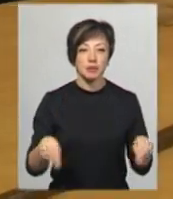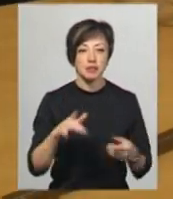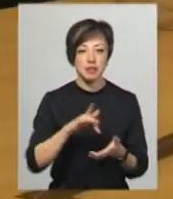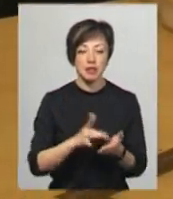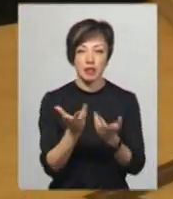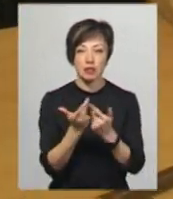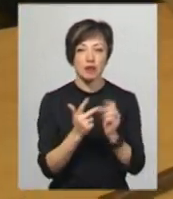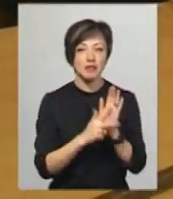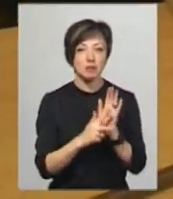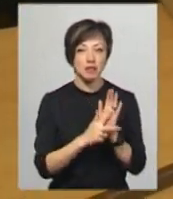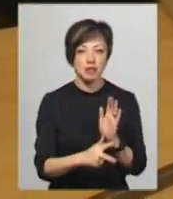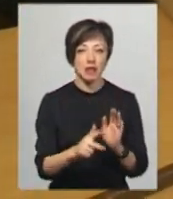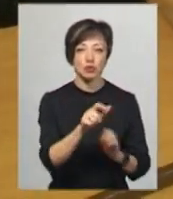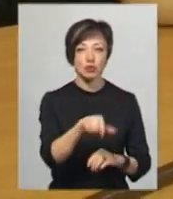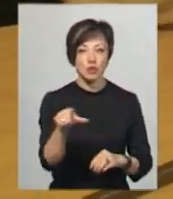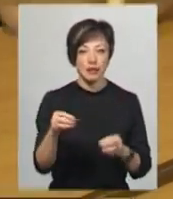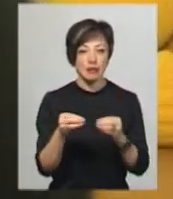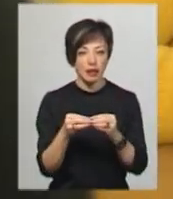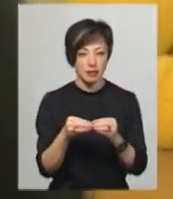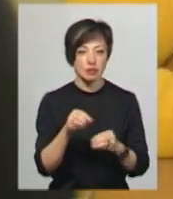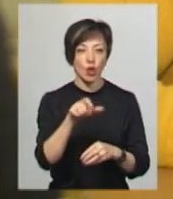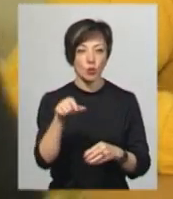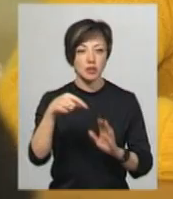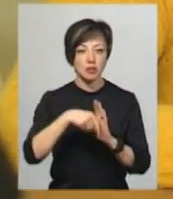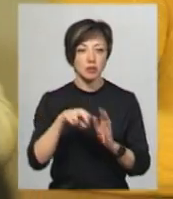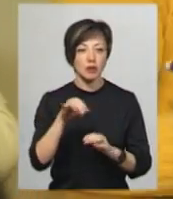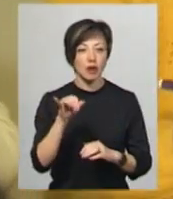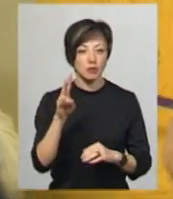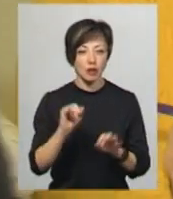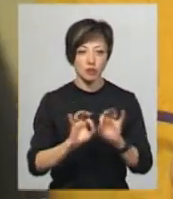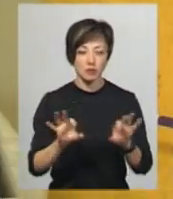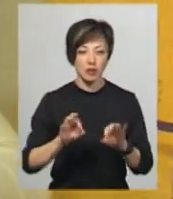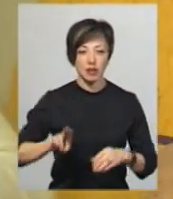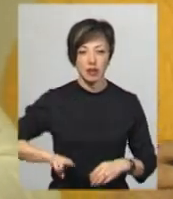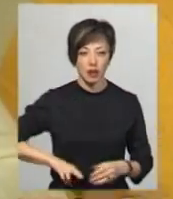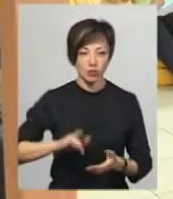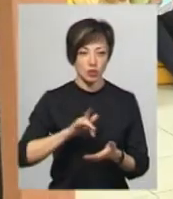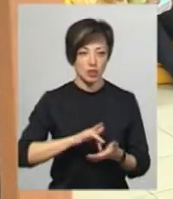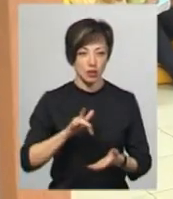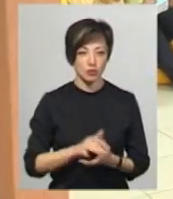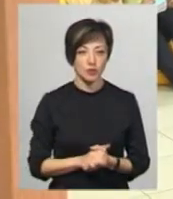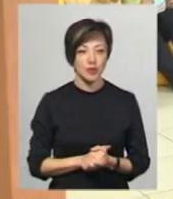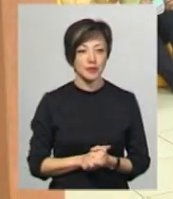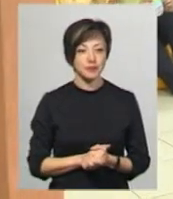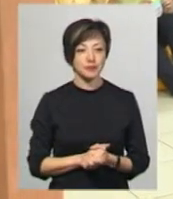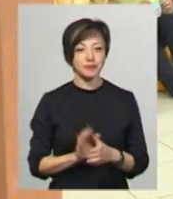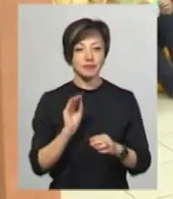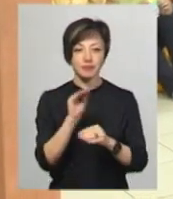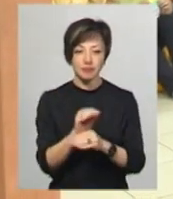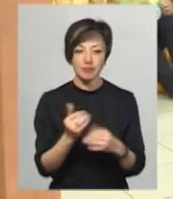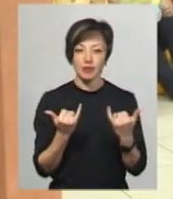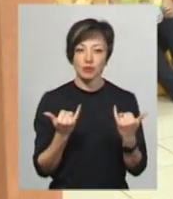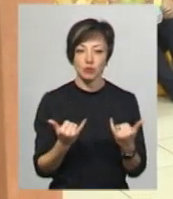налічує 80 вихованців. 10 з них – люди з синдромом Дауна. Розповідає директор центру Антоніна Корчинська. Та додає,